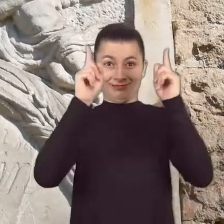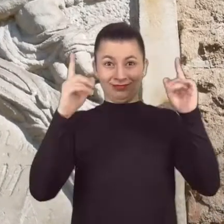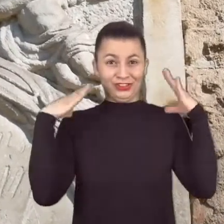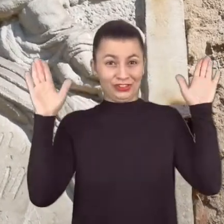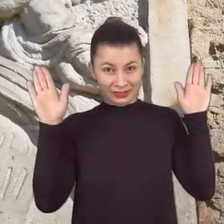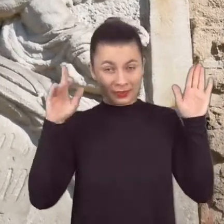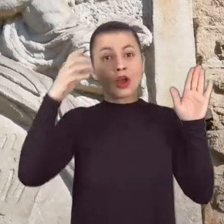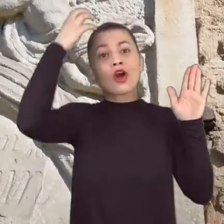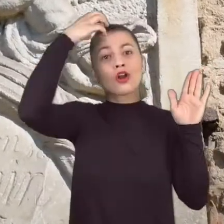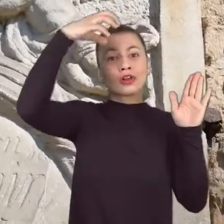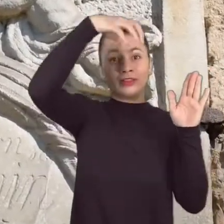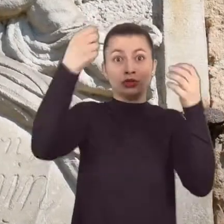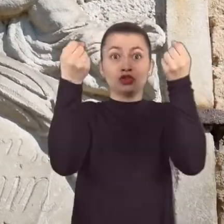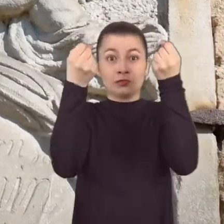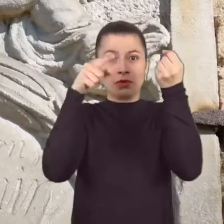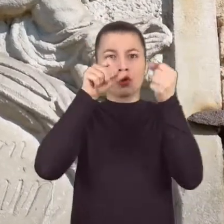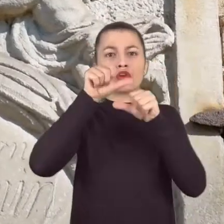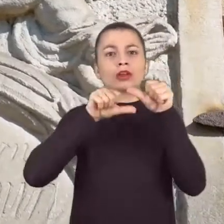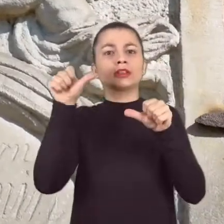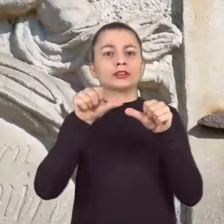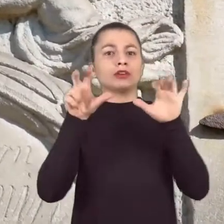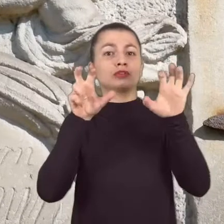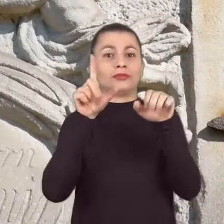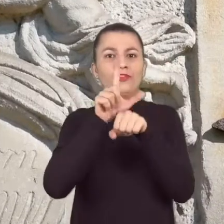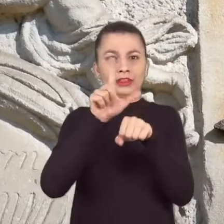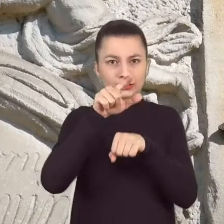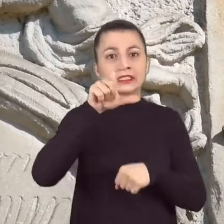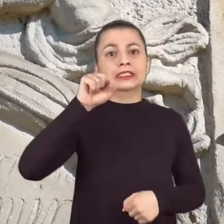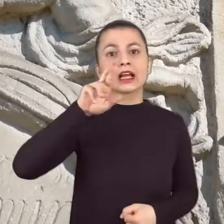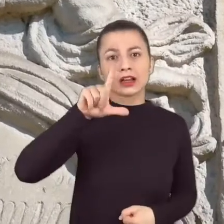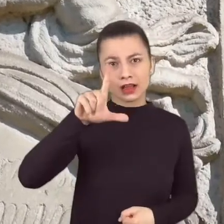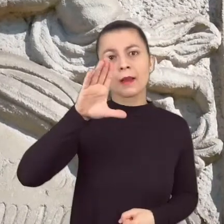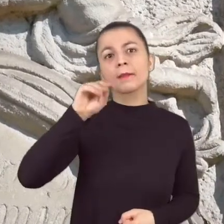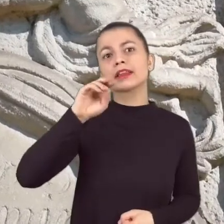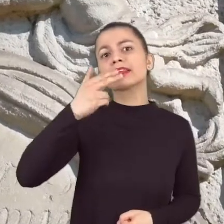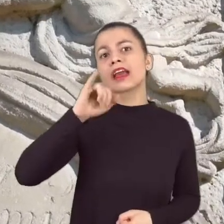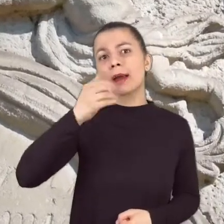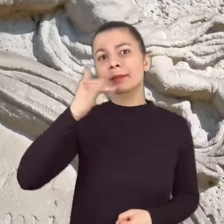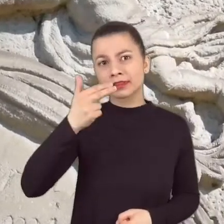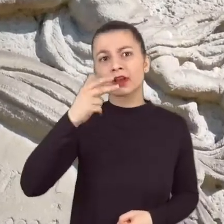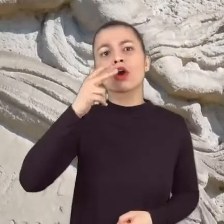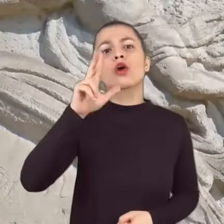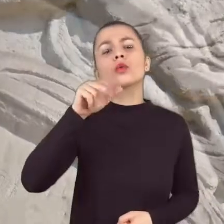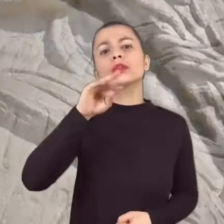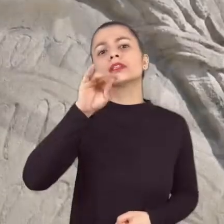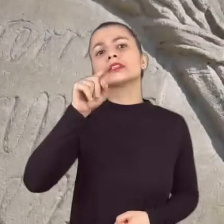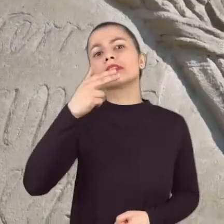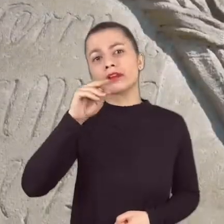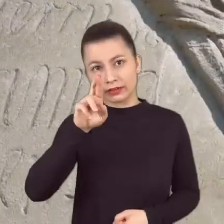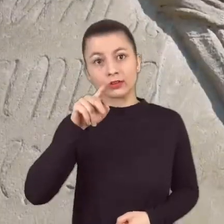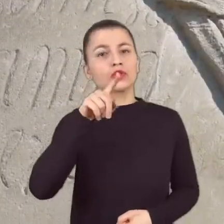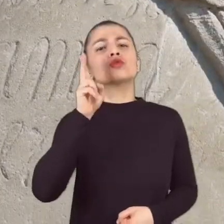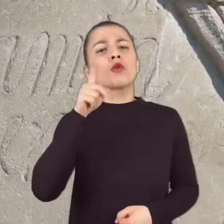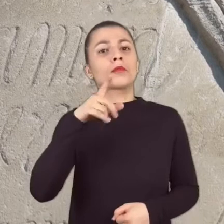aniołki trzymają koronę wieńczącą płytę zmarłego w 1812 roku Karla Benjamina Kucnera,